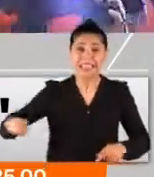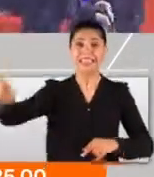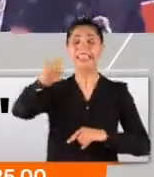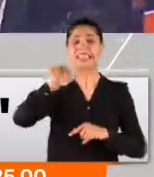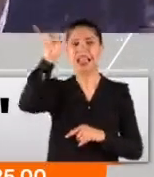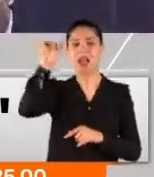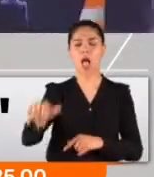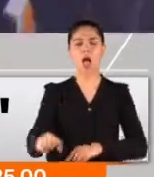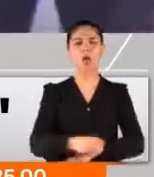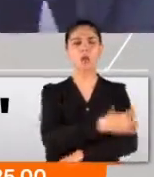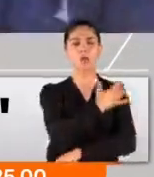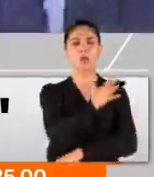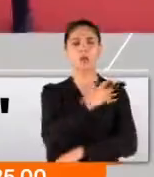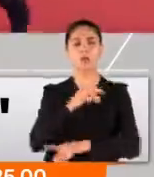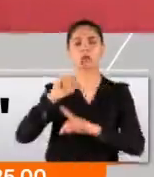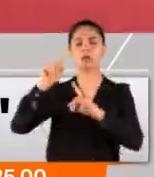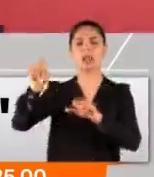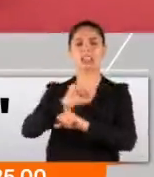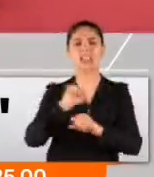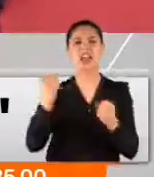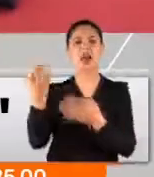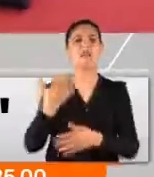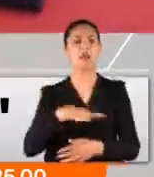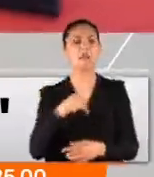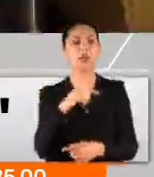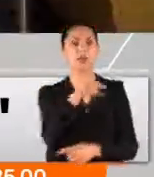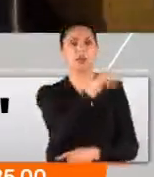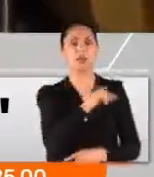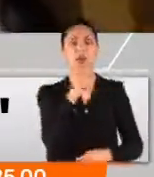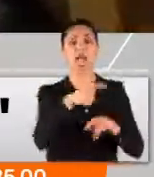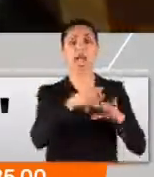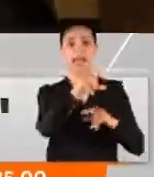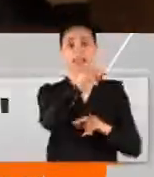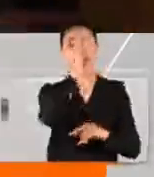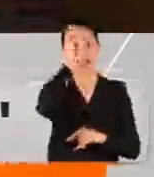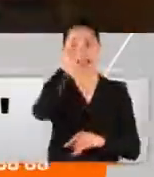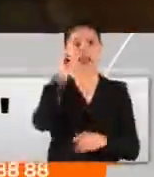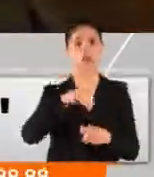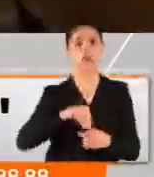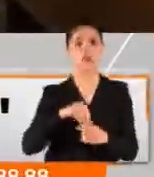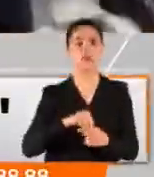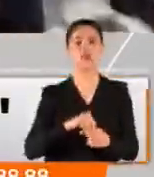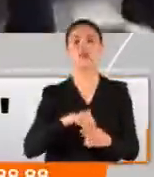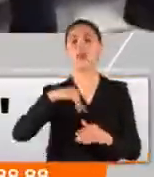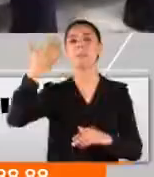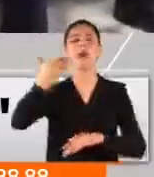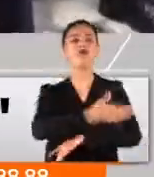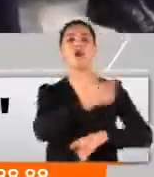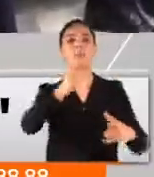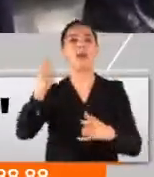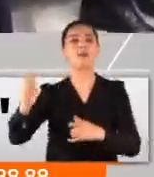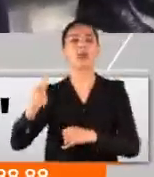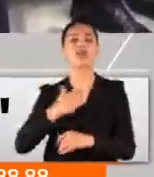hakkaniyet duygularını istismar etmeye çalışıyorlar. HDP'nin İstanbul'da ve diğer şehirlerde